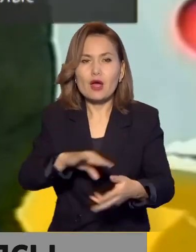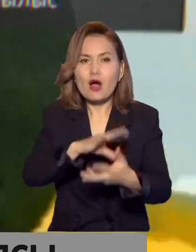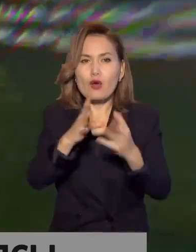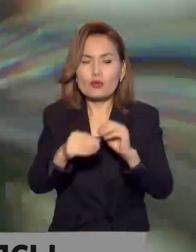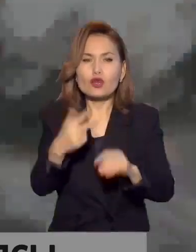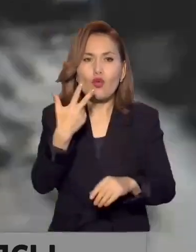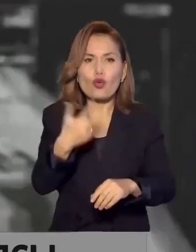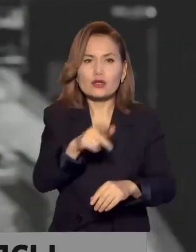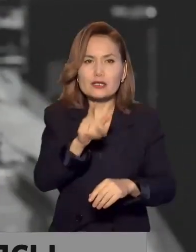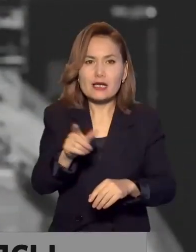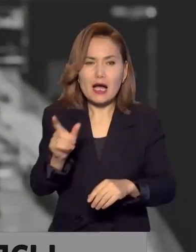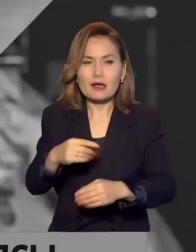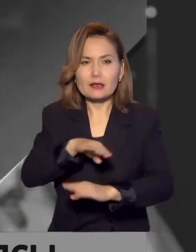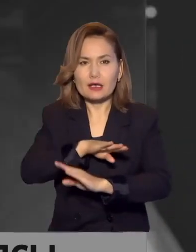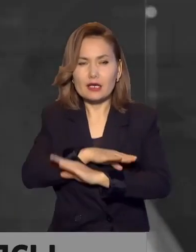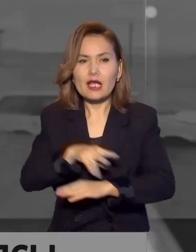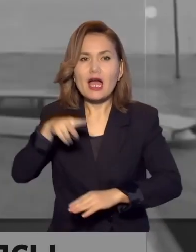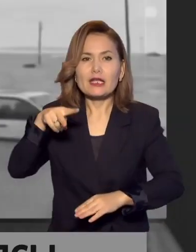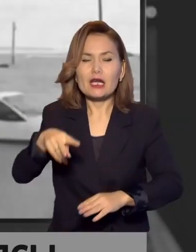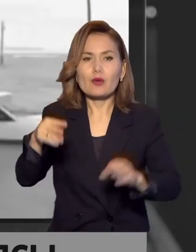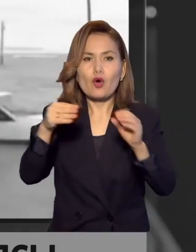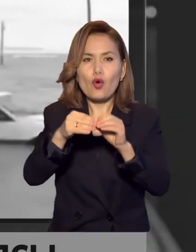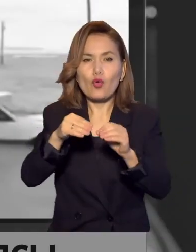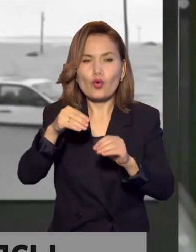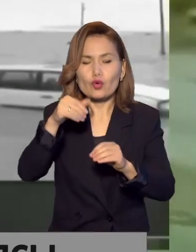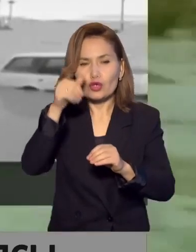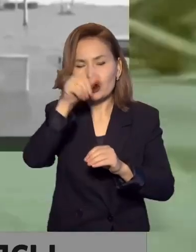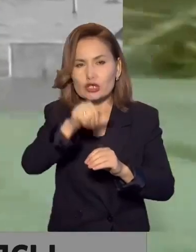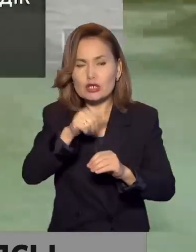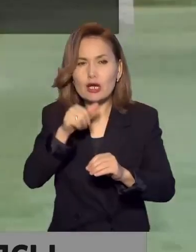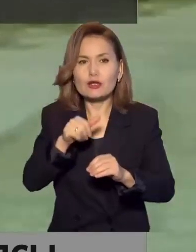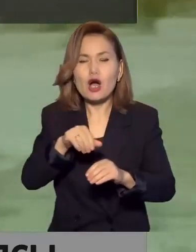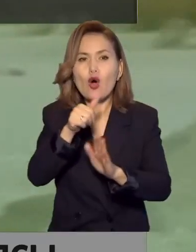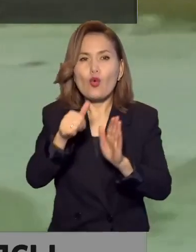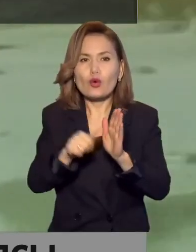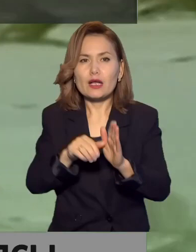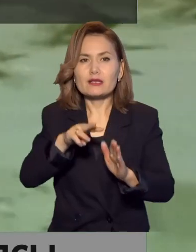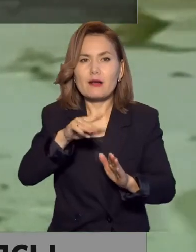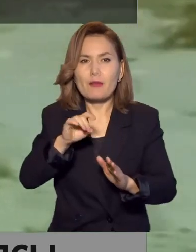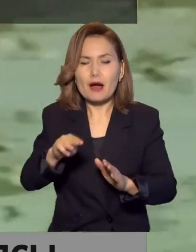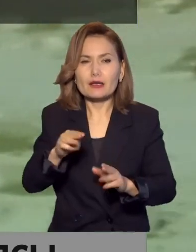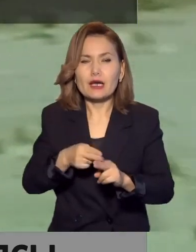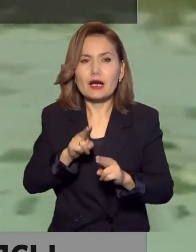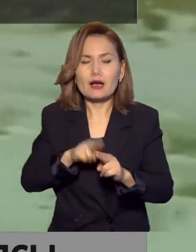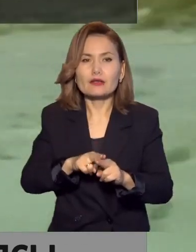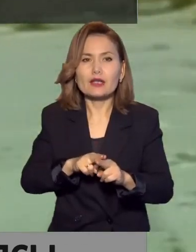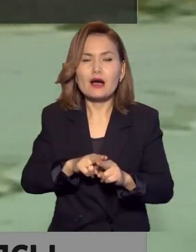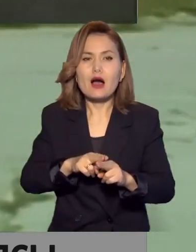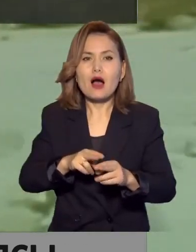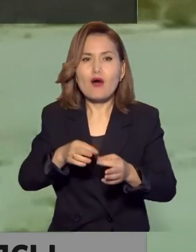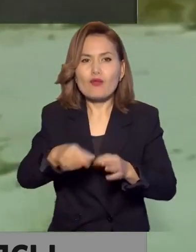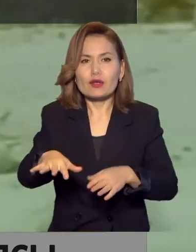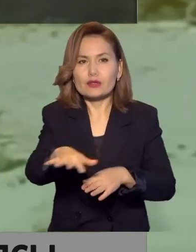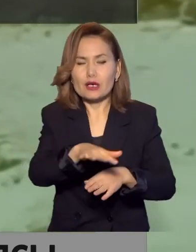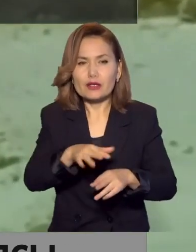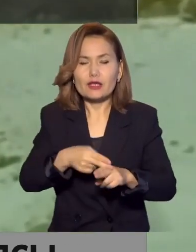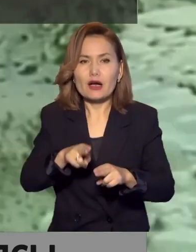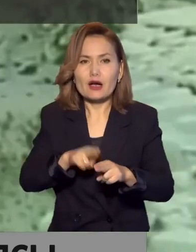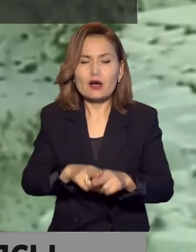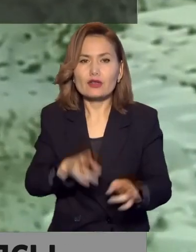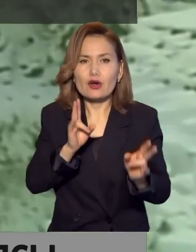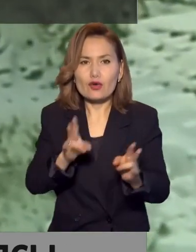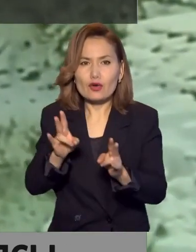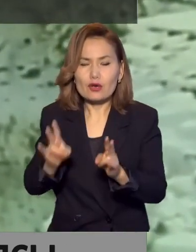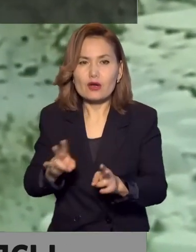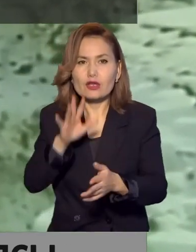қаза тапты. 2010 жыл 16-шы науырыс. Қызылығаштағы табиғи техногенді қапат. Тәуілсіз Қазақстан тарихындағы